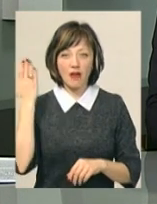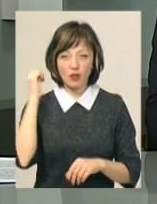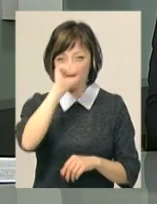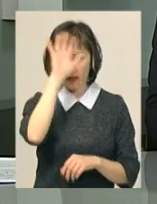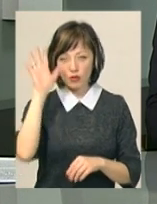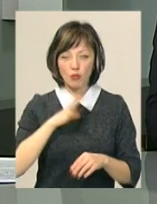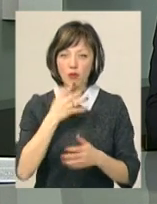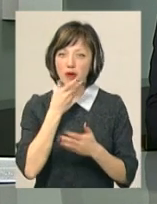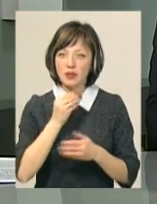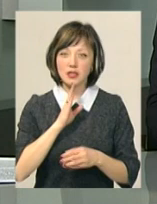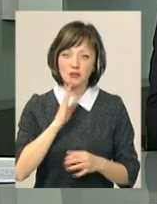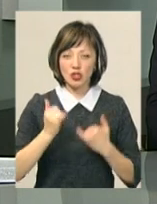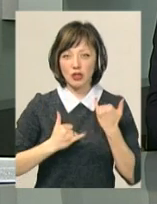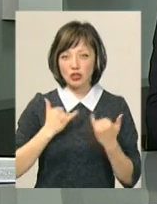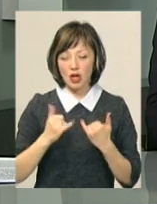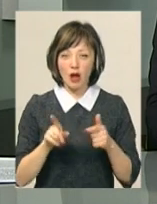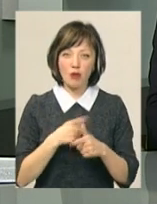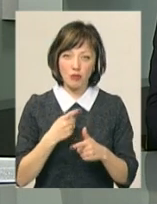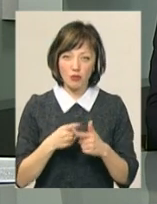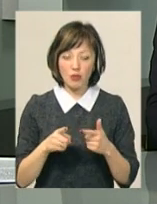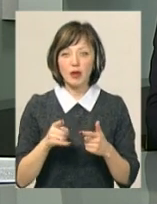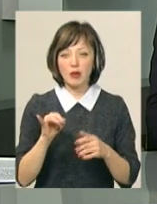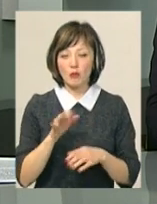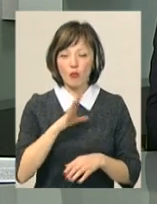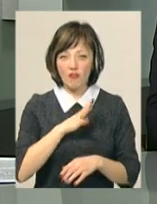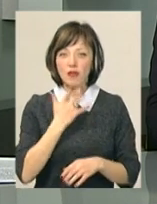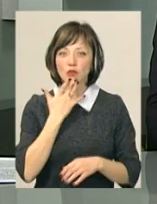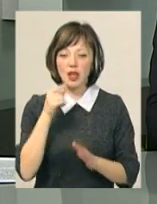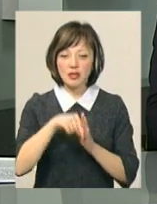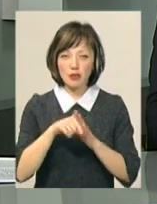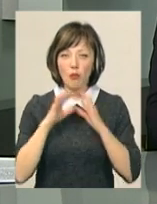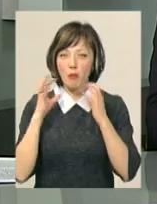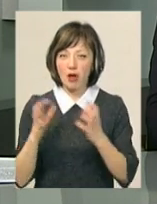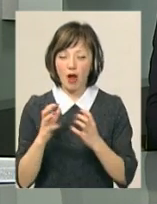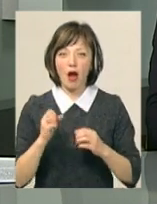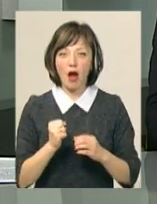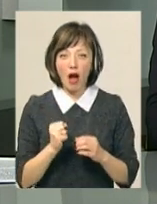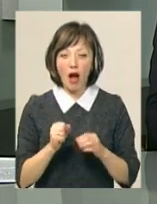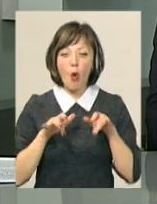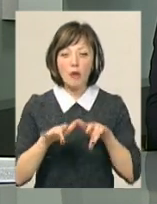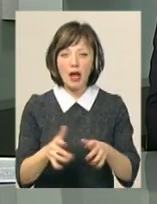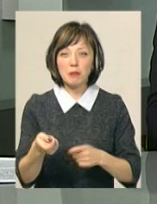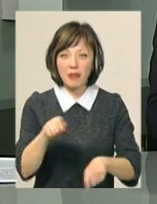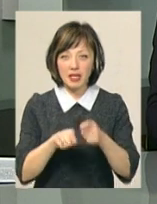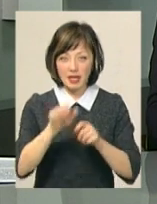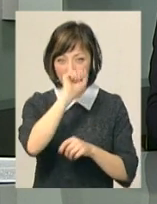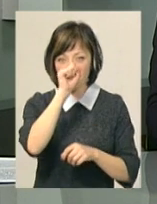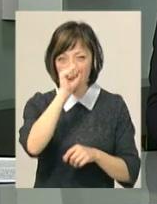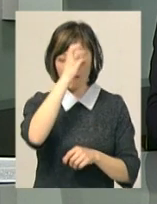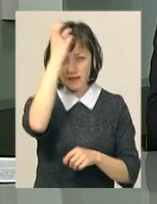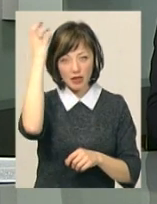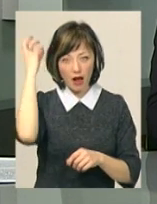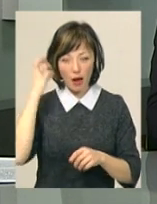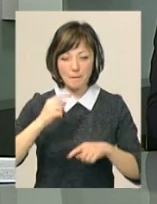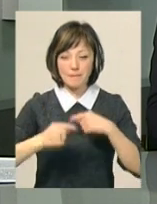прикрасою для дівчини чи нареченою, а й слугував національним символом та оберегом. А обряд платіння вінка – це була ціла наука, що